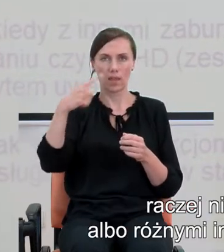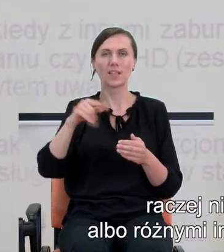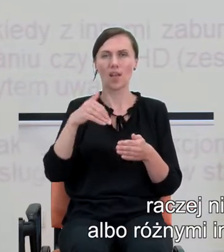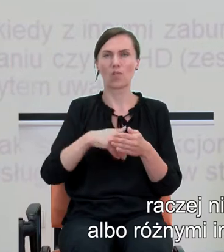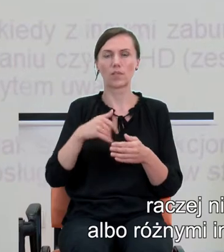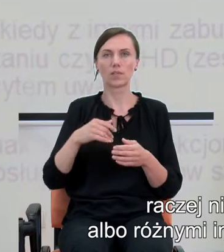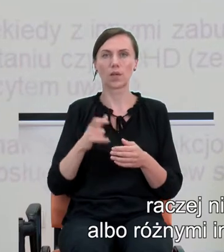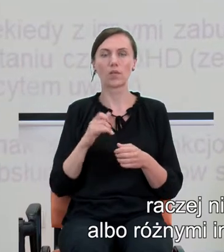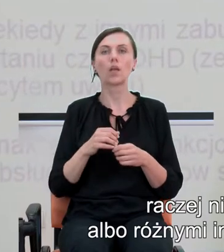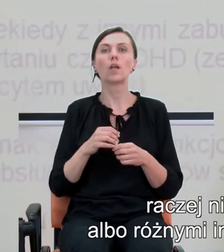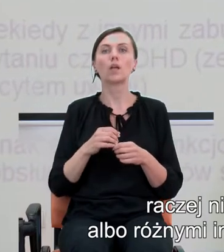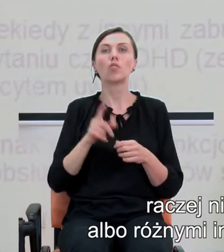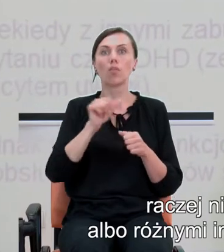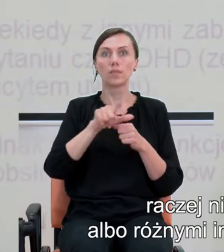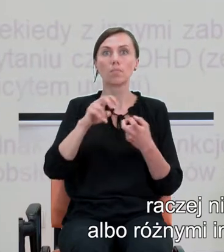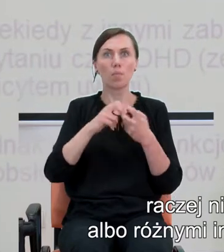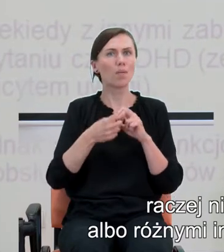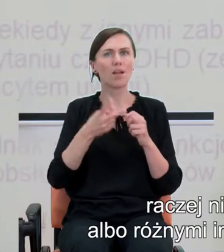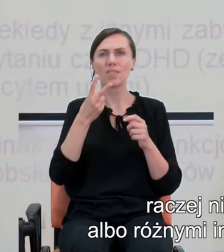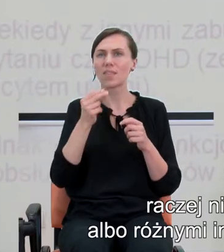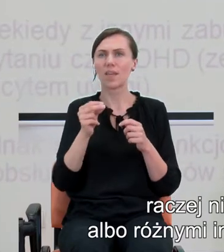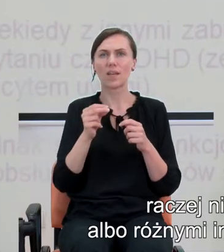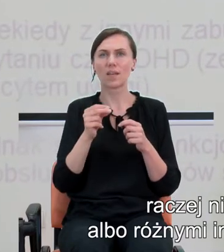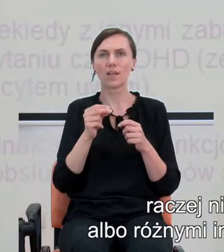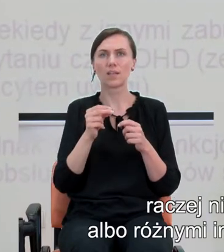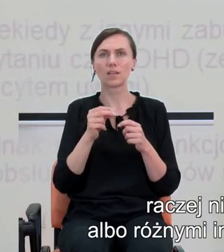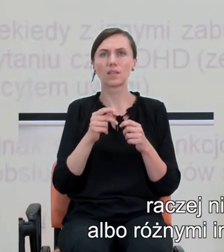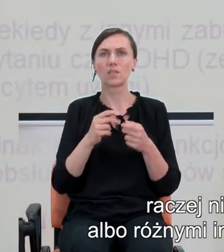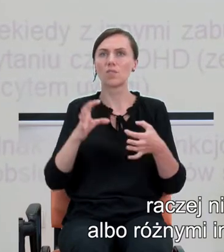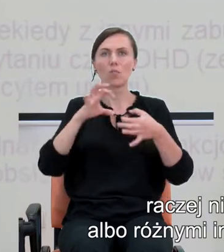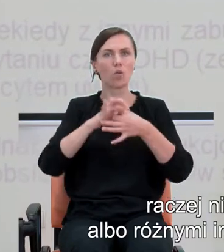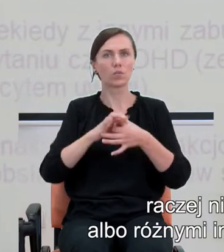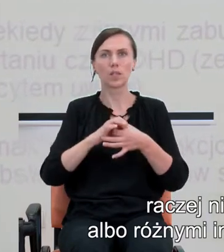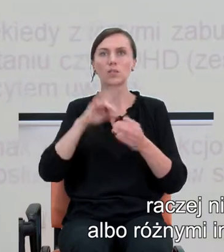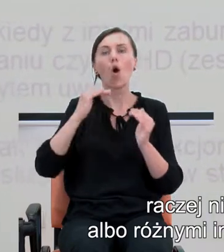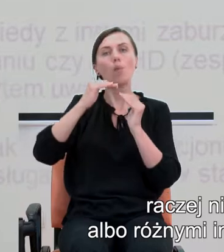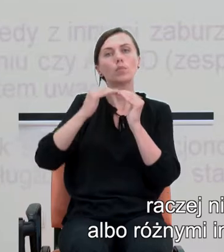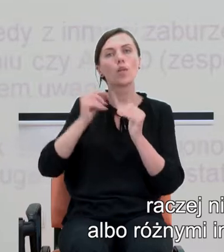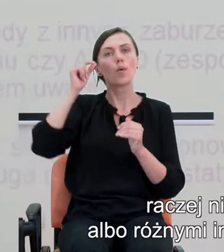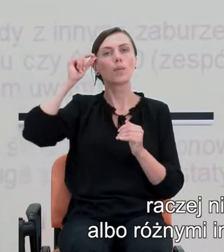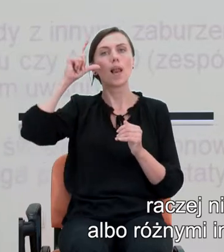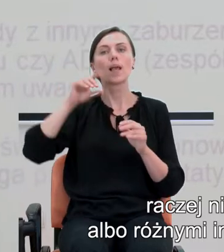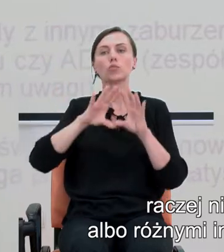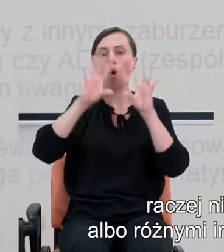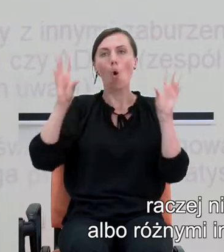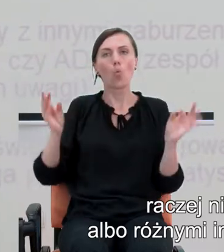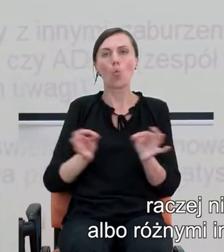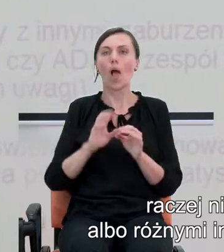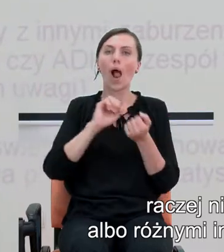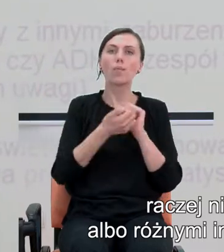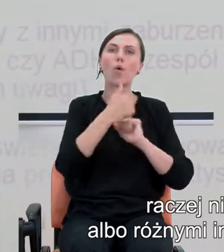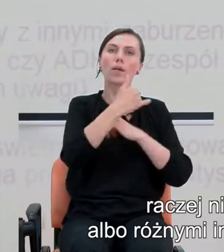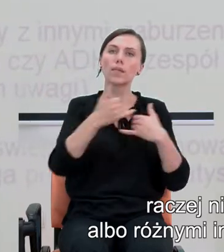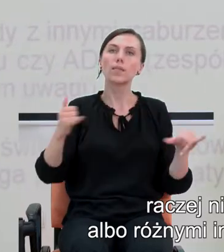to zaburzenie raczej nie wiąże się z obniżoną inteligencją ogólną albo różnymi